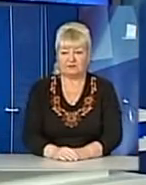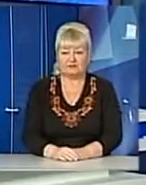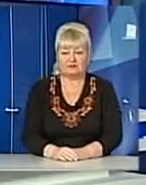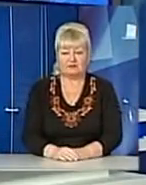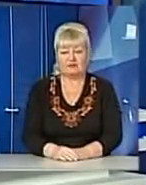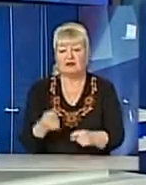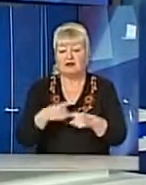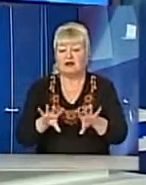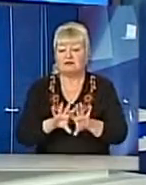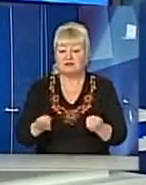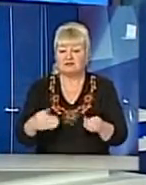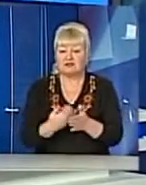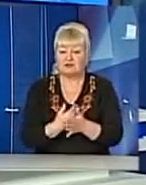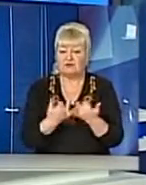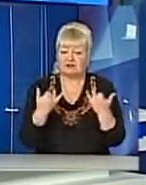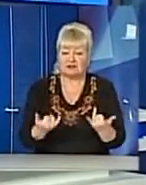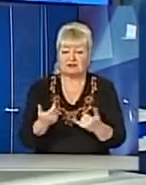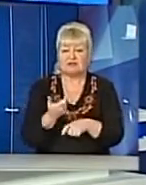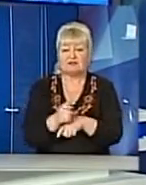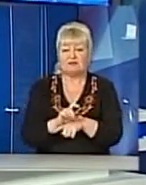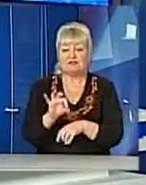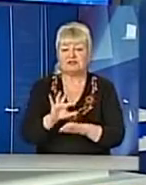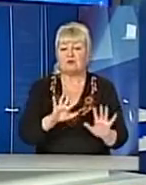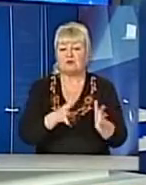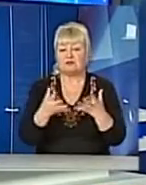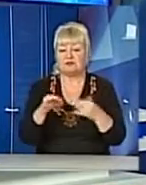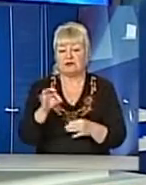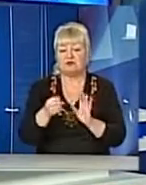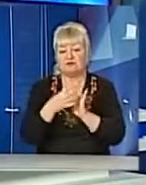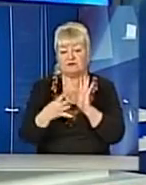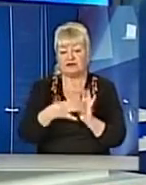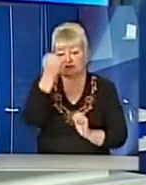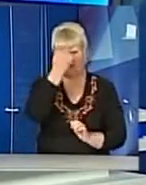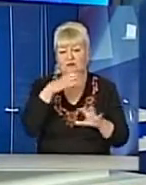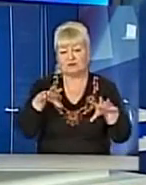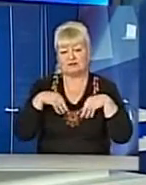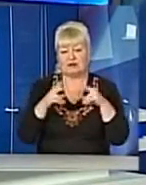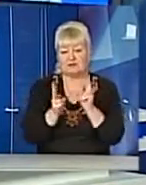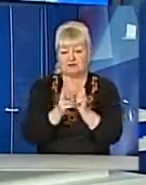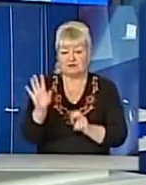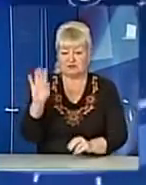І у нас все на цю годину. Більше про події дня вже о 19. Дякую, що з нами. До зустрічі.